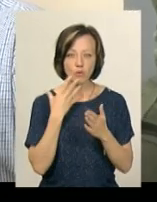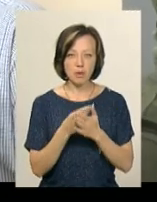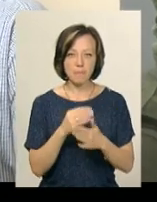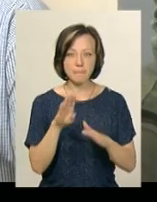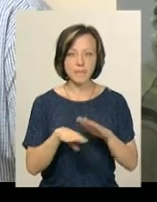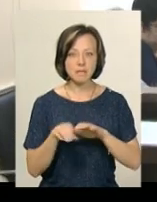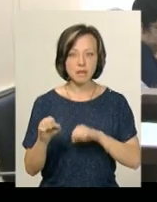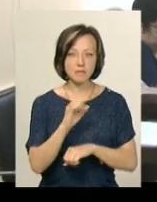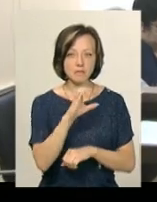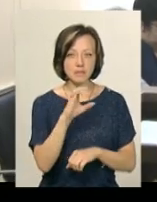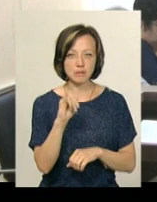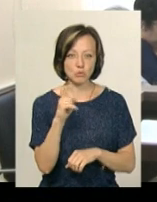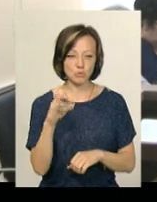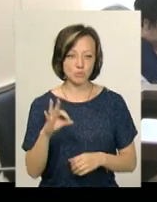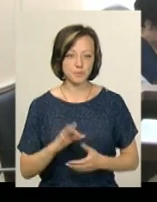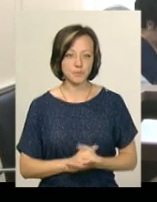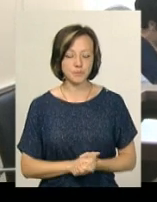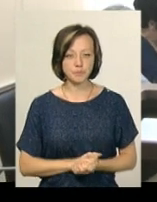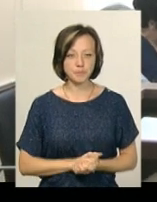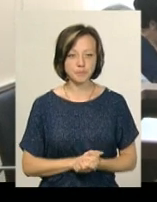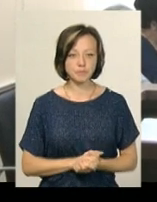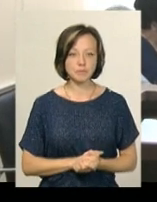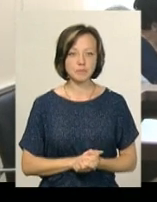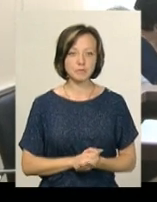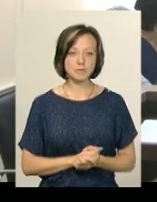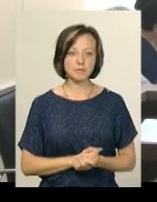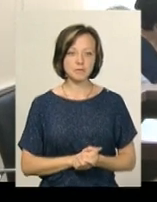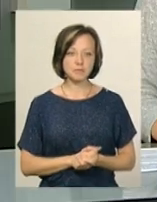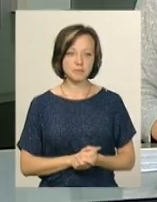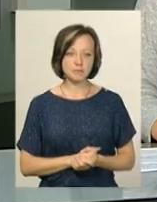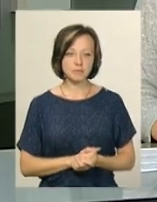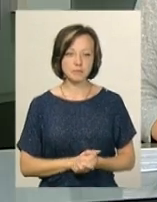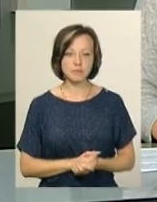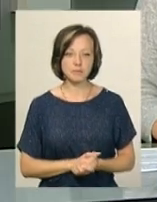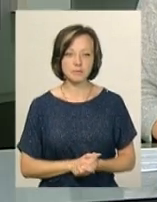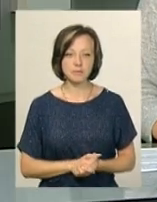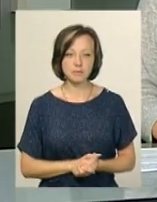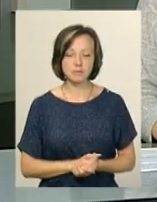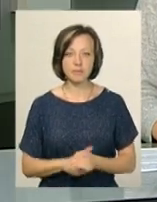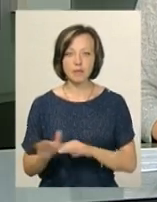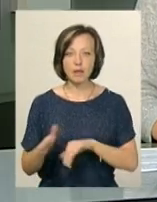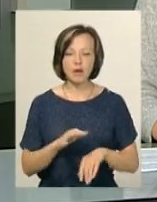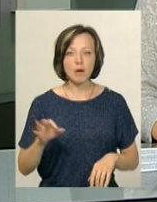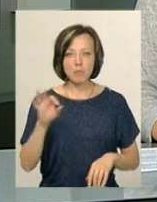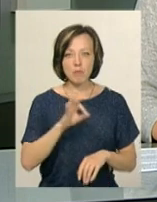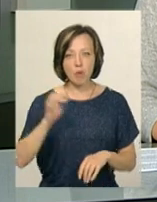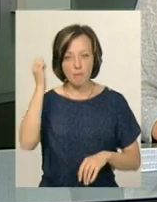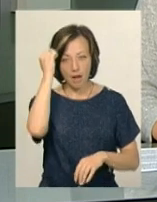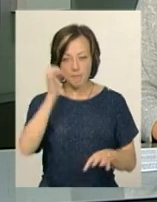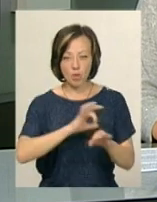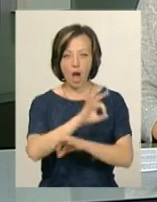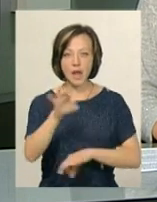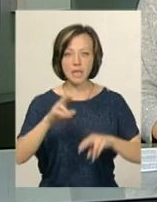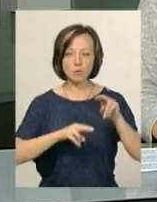підзахисним у СІЗО. Світлана Русіна, Віктор Кривий, новини Поділля, Центр. Про пам'ятку архітектури національного